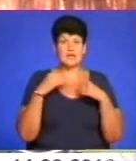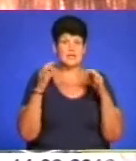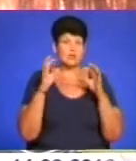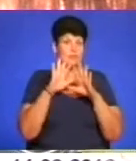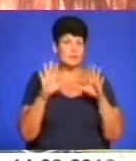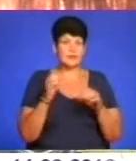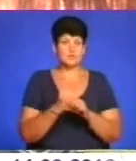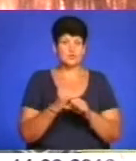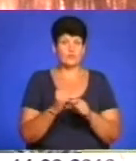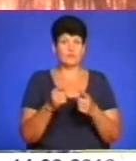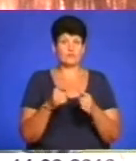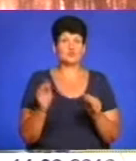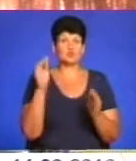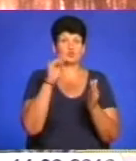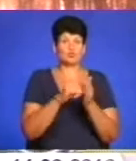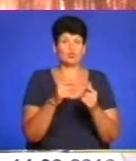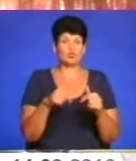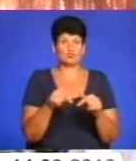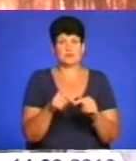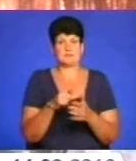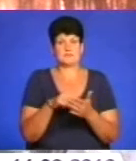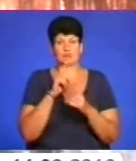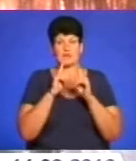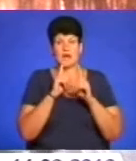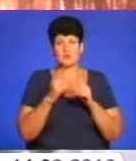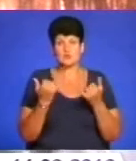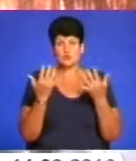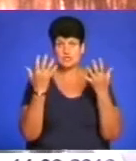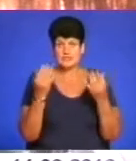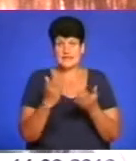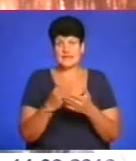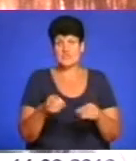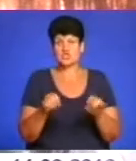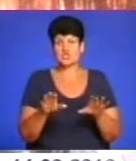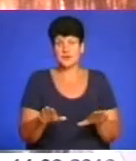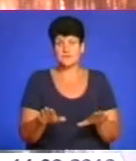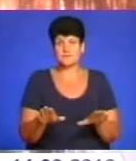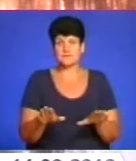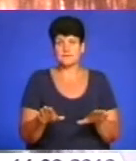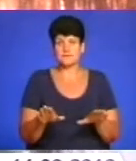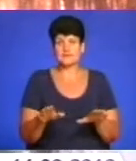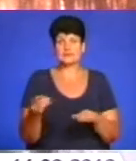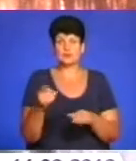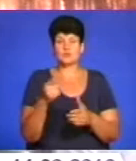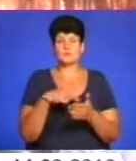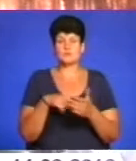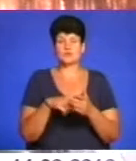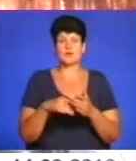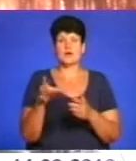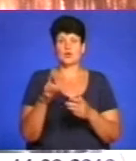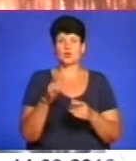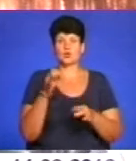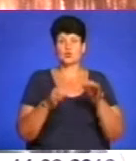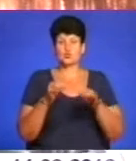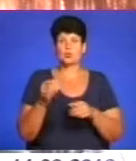працював в структурі міської ради. Відповідно, на сьогоднішній день є рішення Тернопільського міськрайонного суду про те,